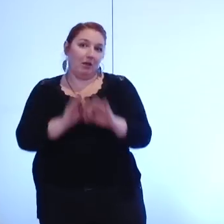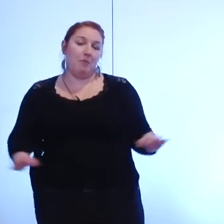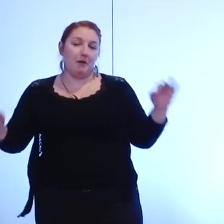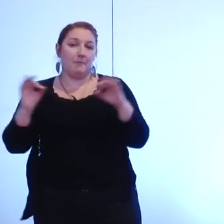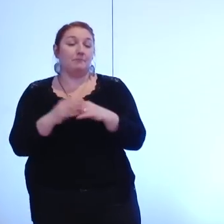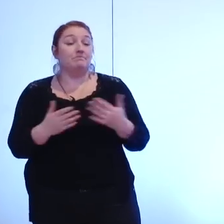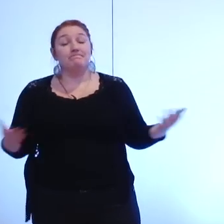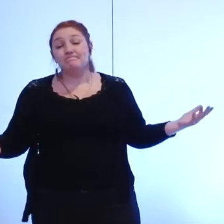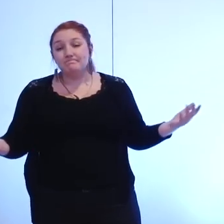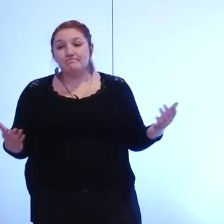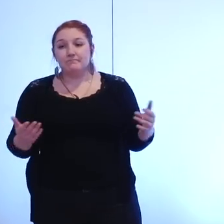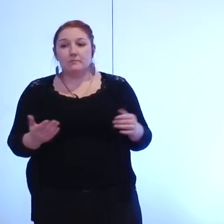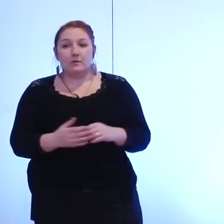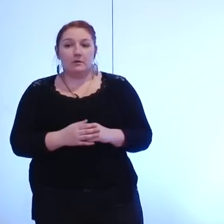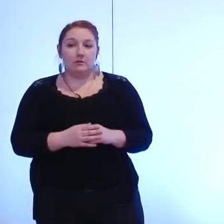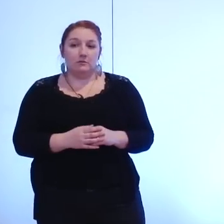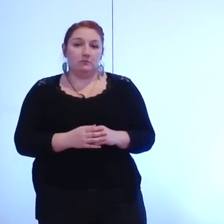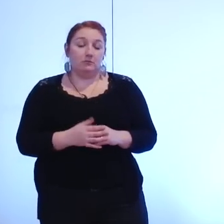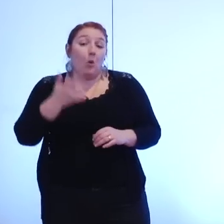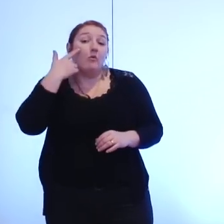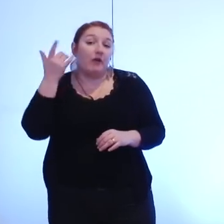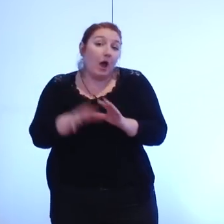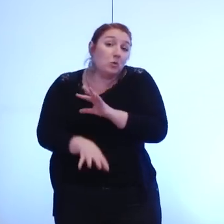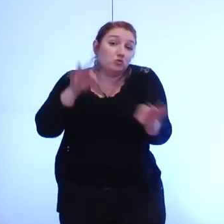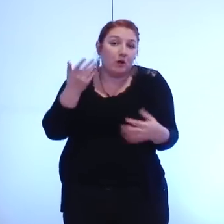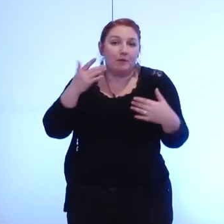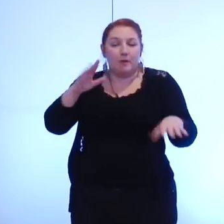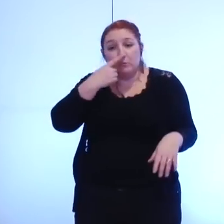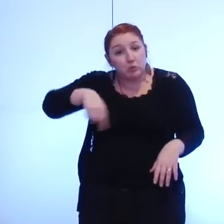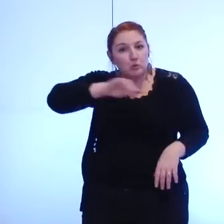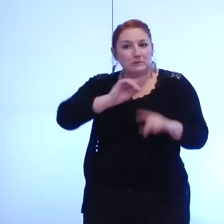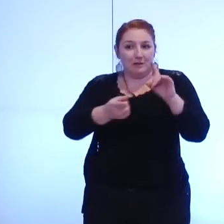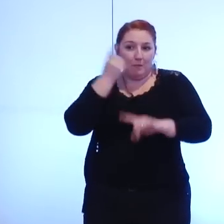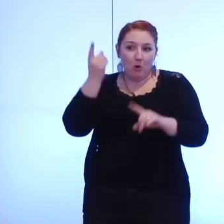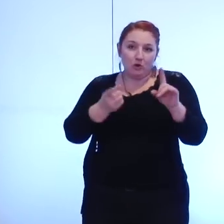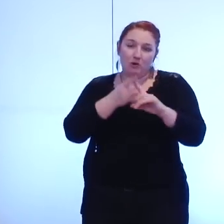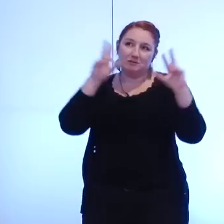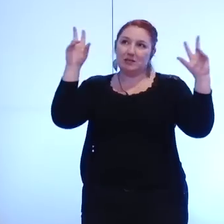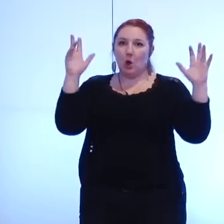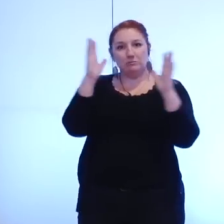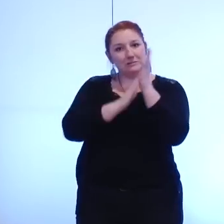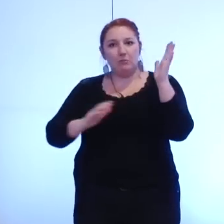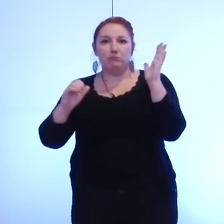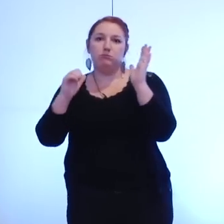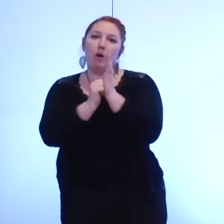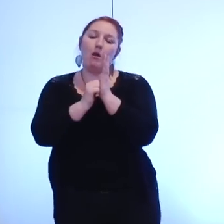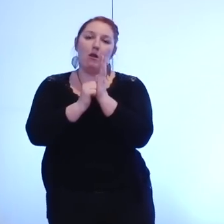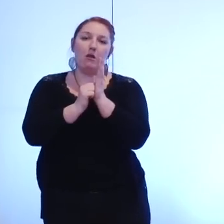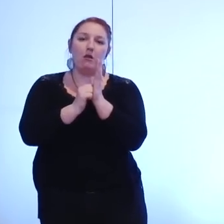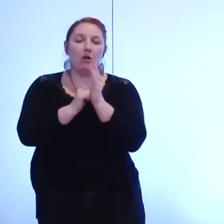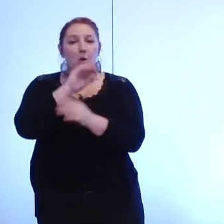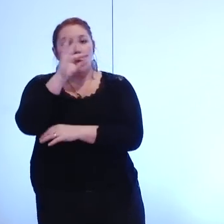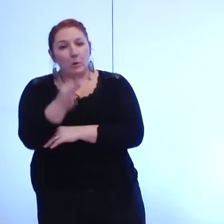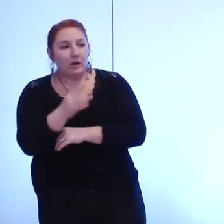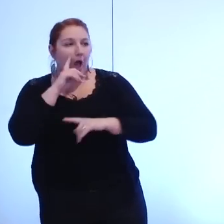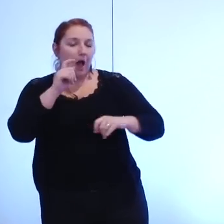et c'est extrêmement important pour nous je pense que faisait partie finalement de petits signaux qui disent que effectivement le cumul des